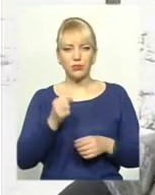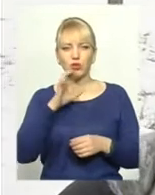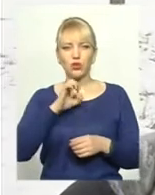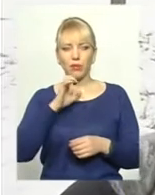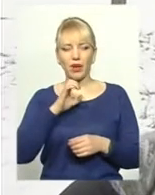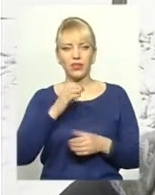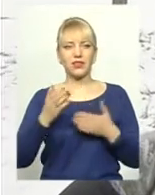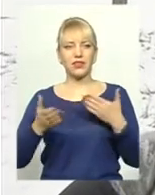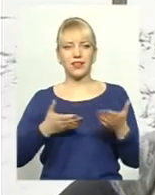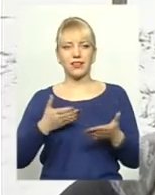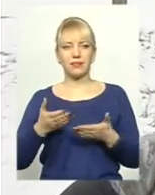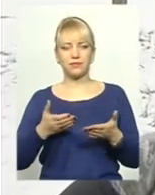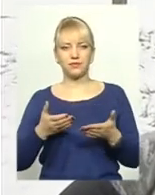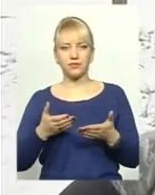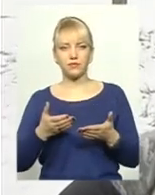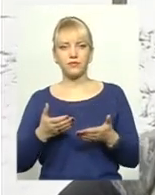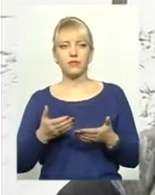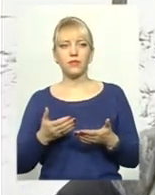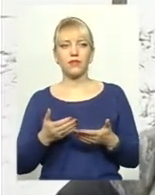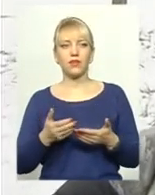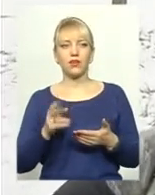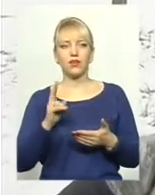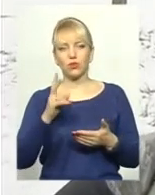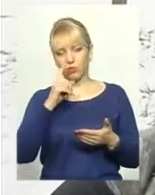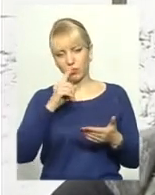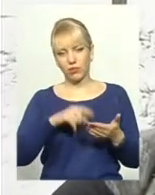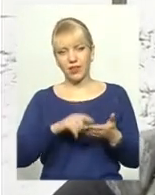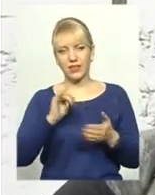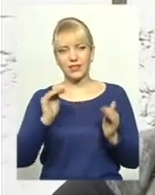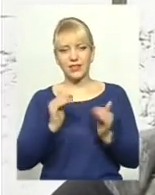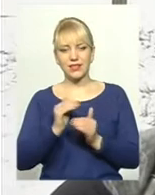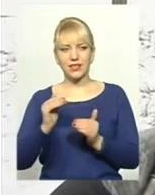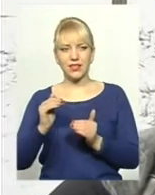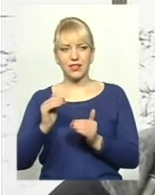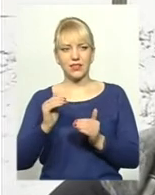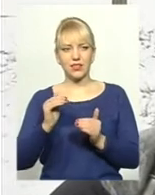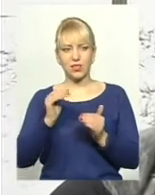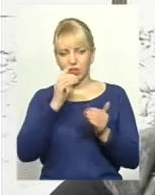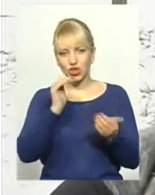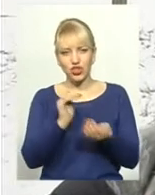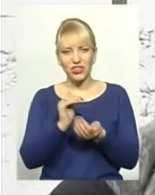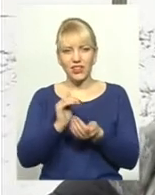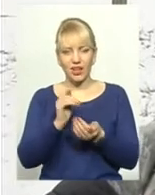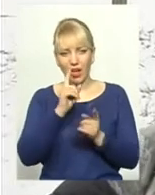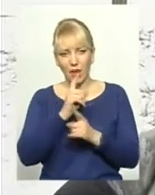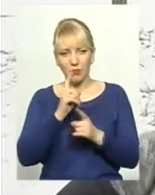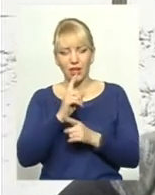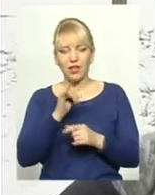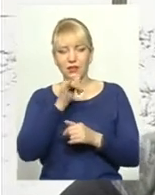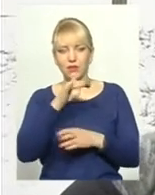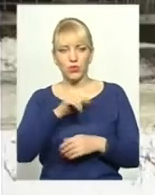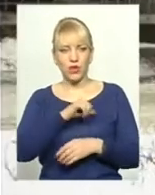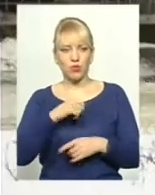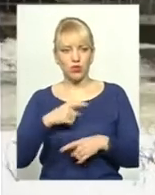з щінками попали на притулок, і вони не зможуть проживати в місті